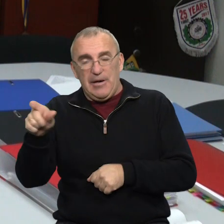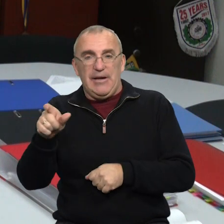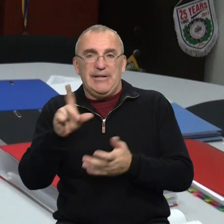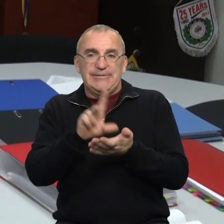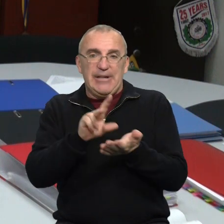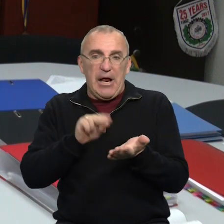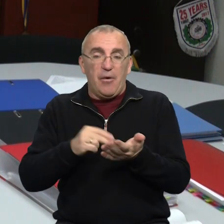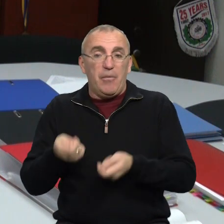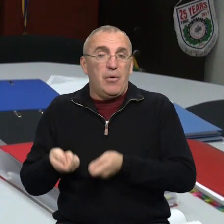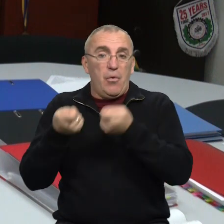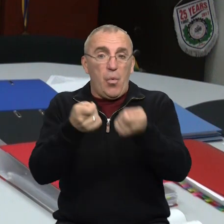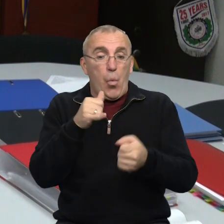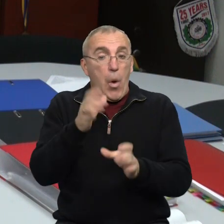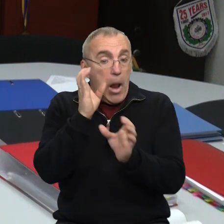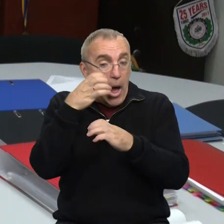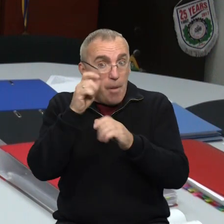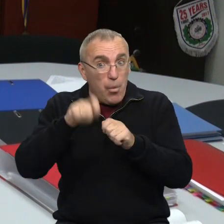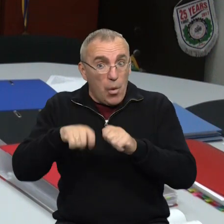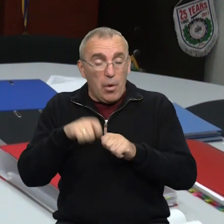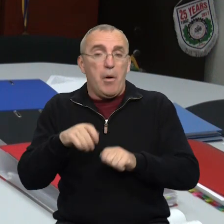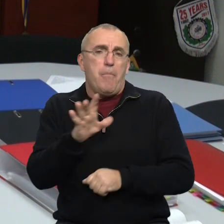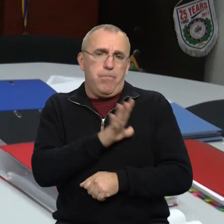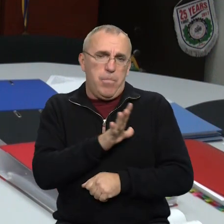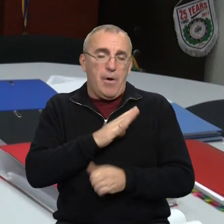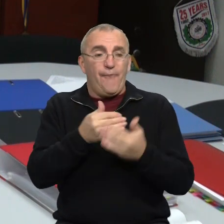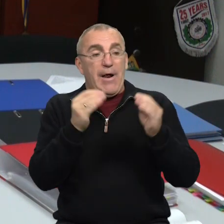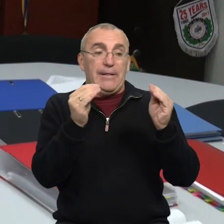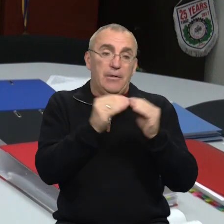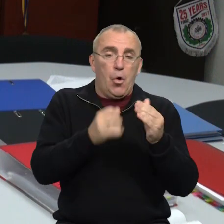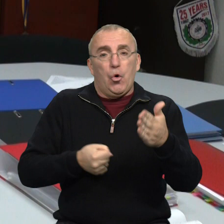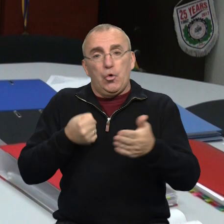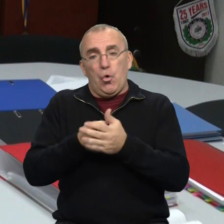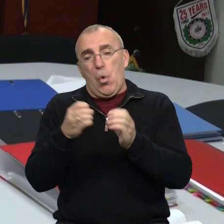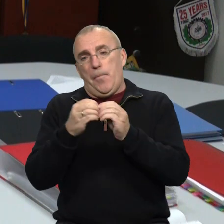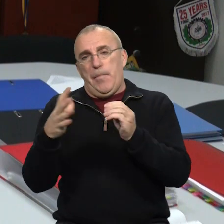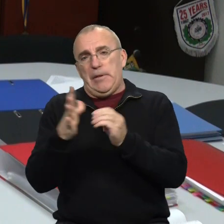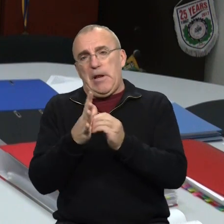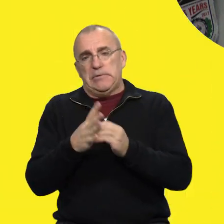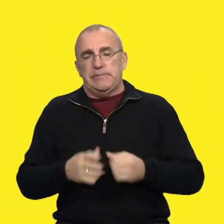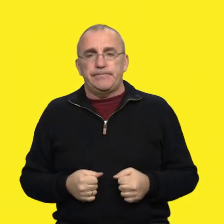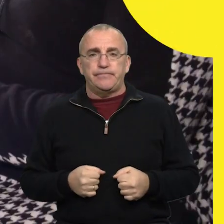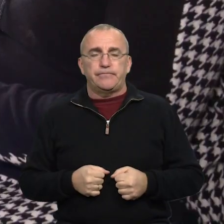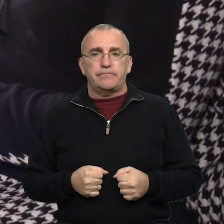і таких зразків, які доставляють нам у лабораторію, буває від 10 до 15.